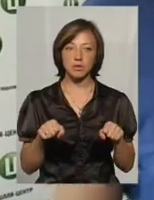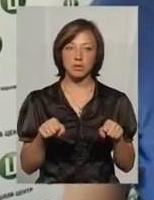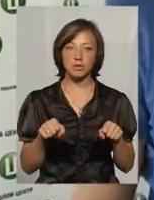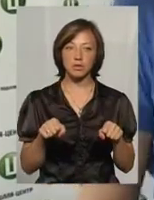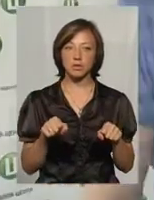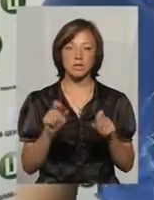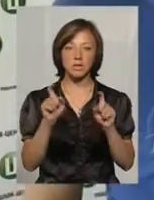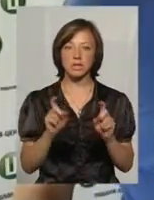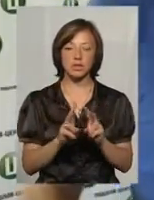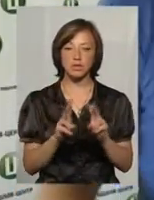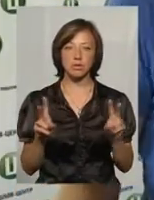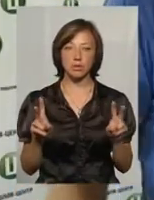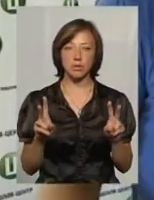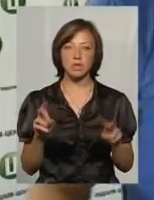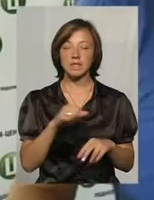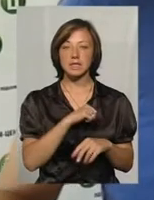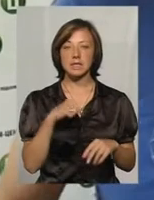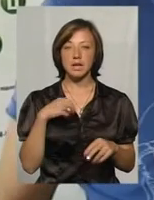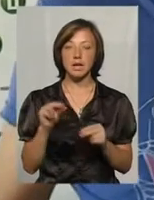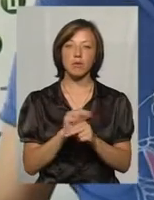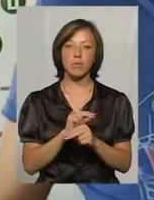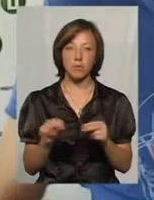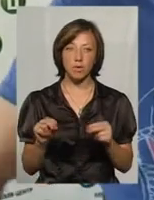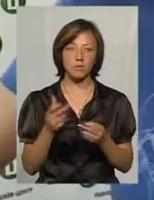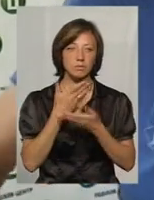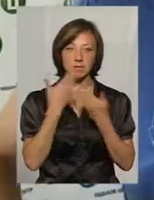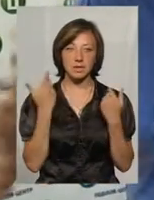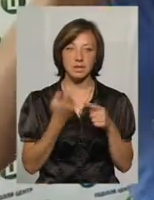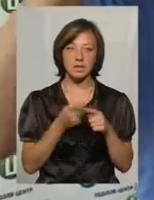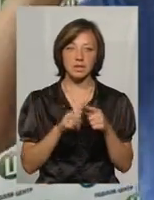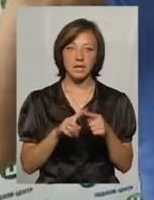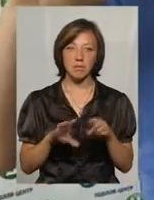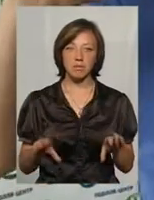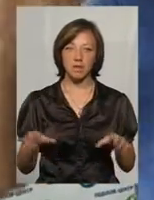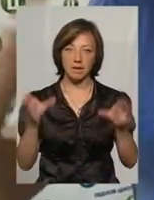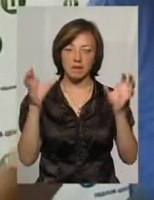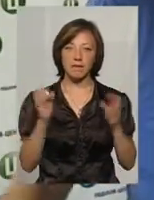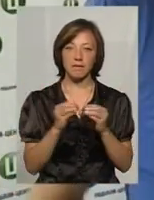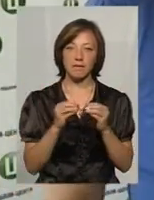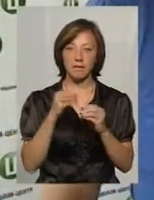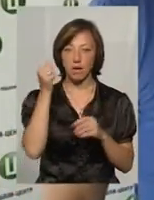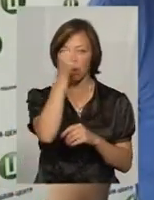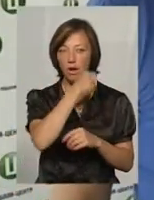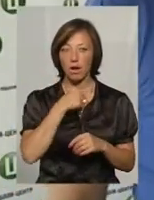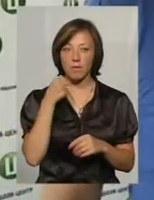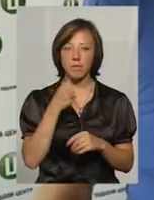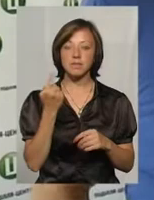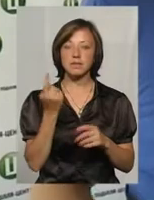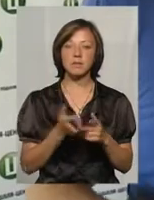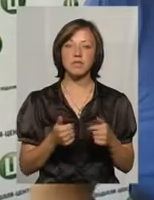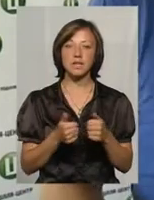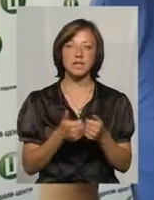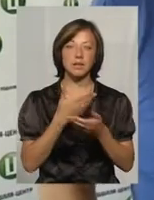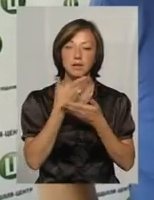ніхто не сидить, по суті. Сам ремонт, який є, він відсутній. Тобто, ця плитка, яка там була, вона роками. На самому відділенні